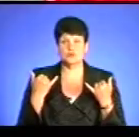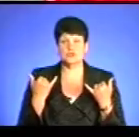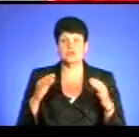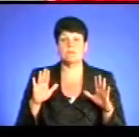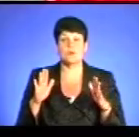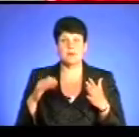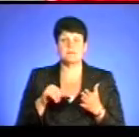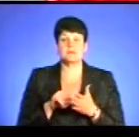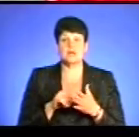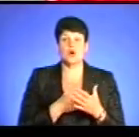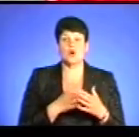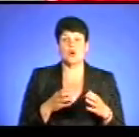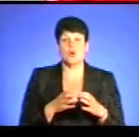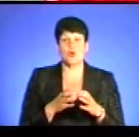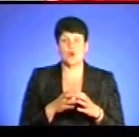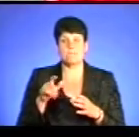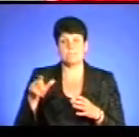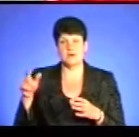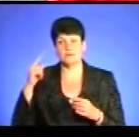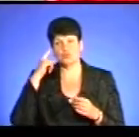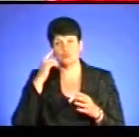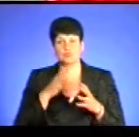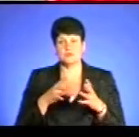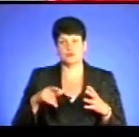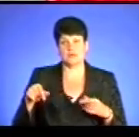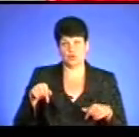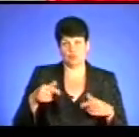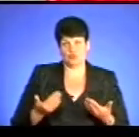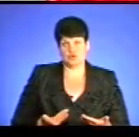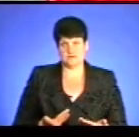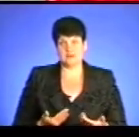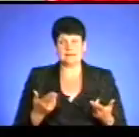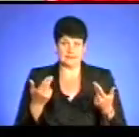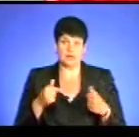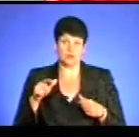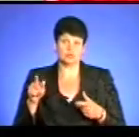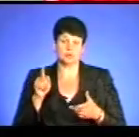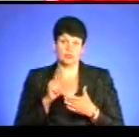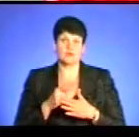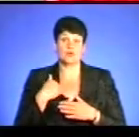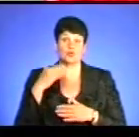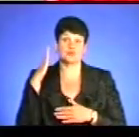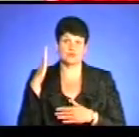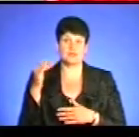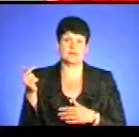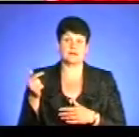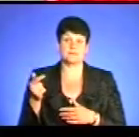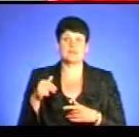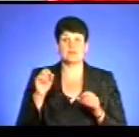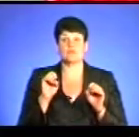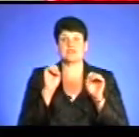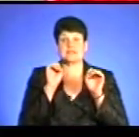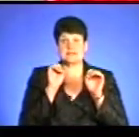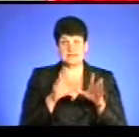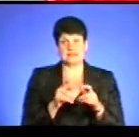ми представляємо громаду і думку більшості людей, які тут проживають. Так, люди повинні проголосувати гривною. Вони повинні прийти до квитки